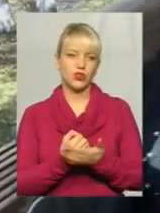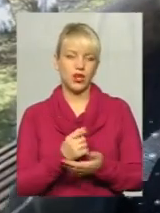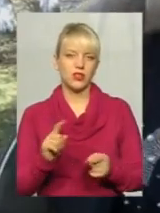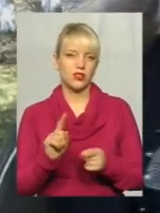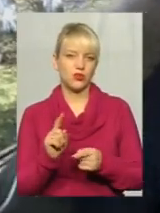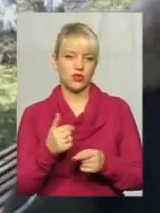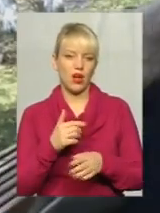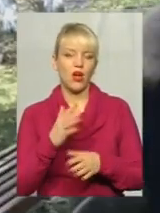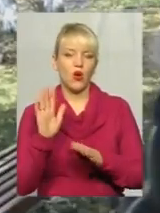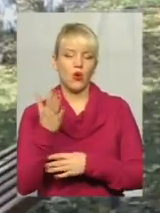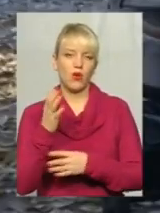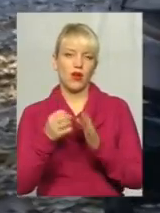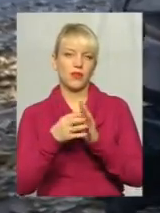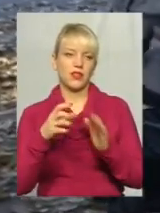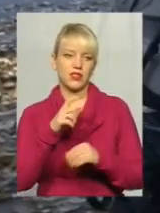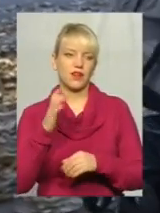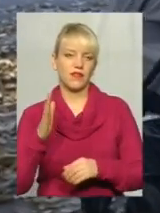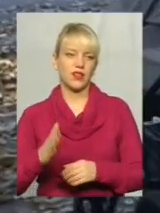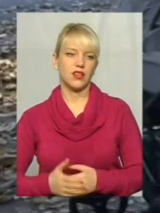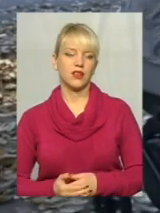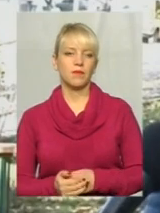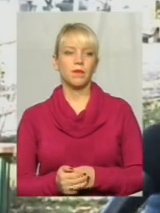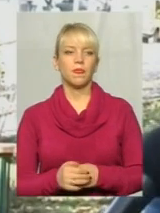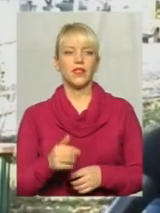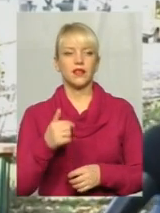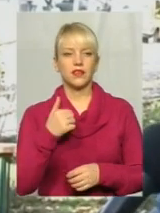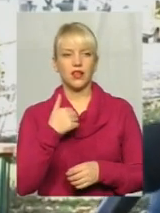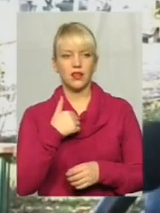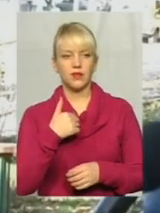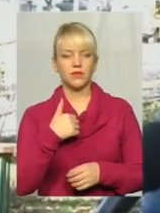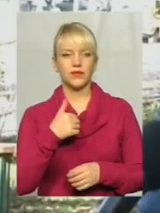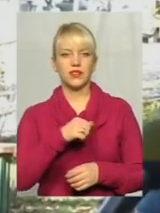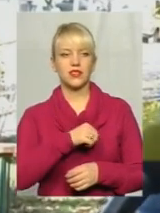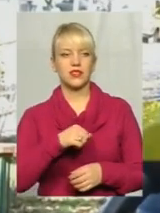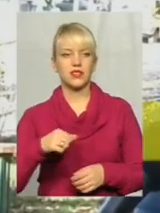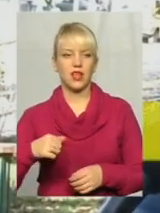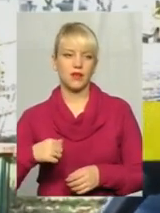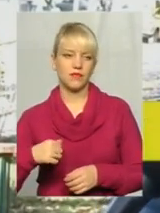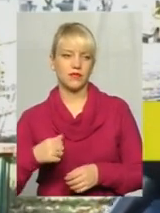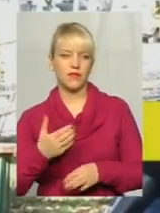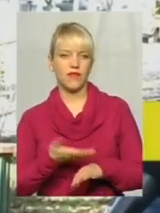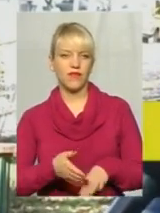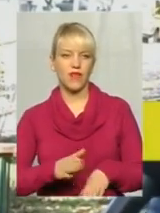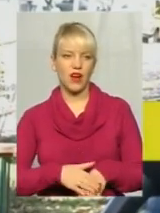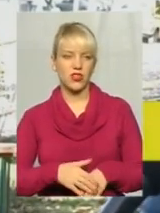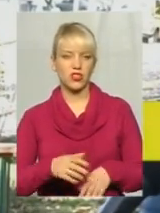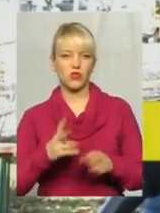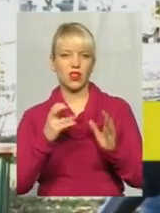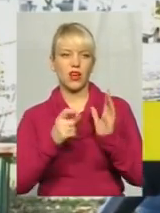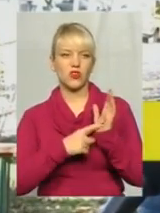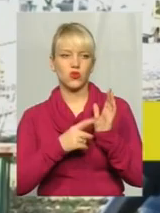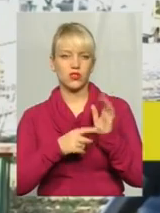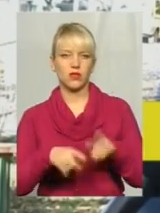дитина не встала і не захотіла їсти. Я як молодий хлопчина, мені самому важко, тобто, образно говоря, цю каляску на шостий етаж